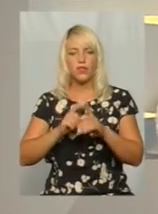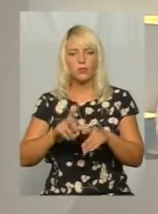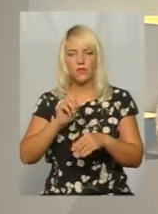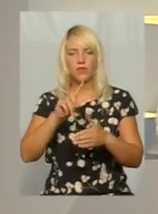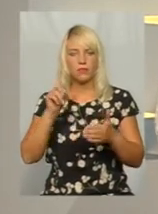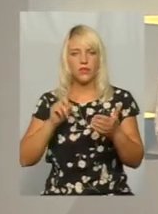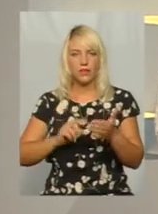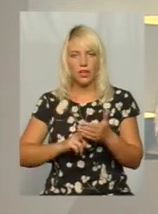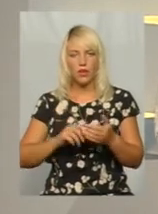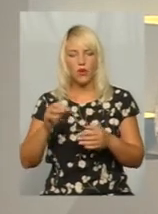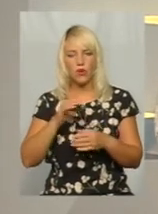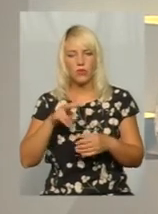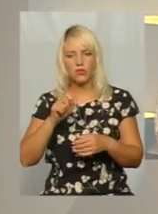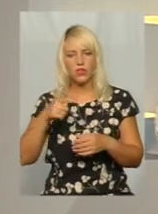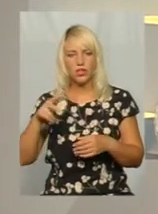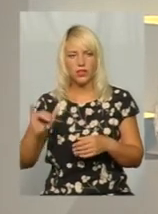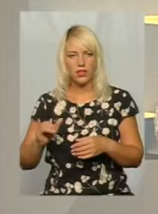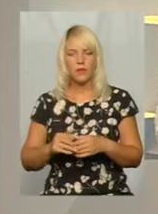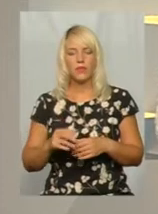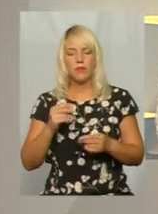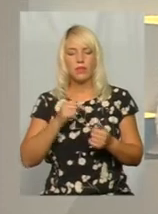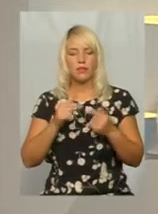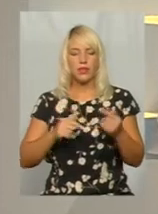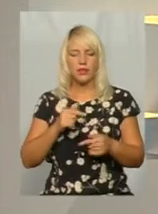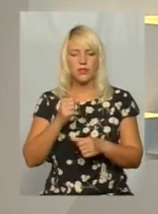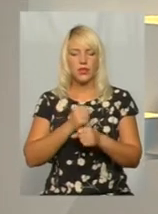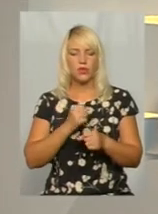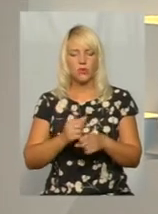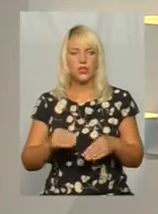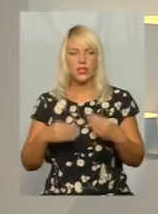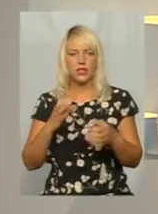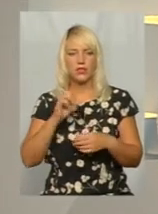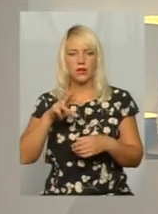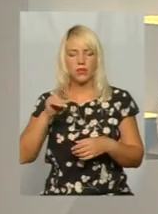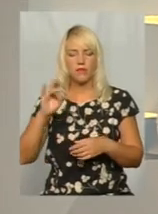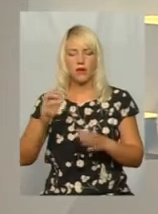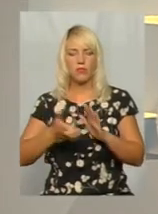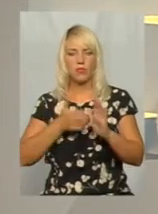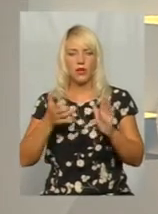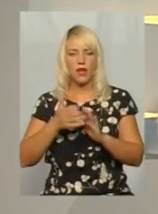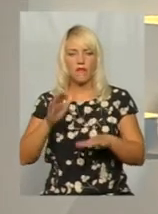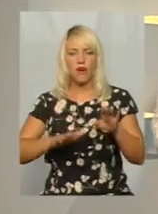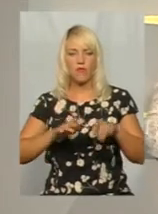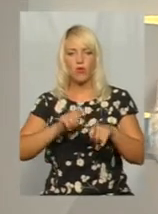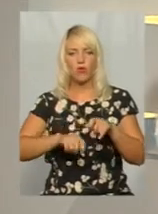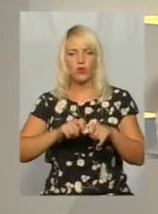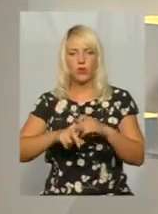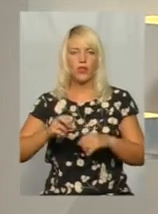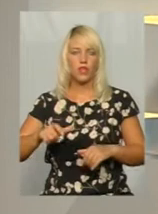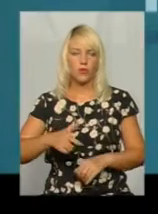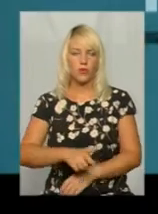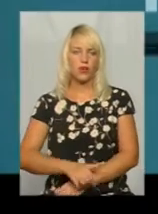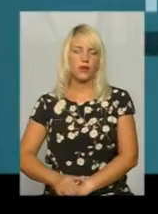орендодавців, підприємців і роботодавців Хмельничини Ростислава Семківа про брак вагового контролю на дорогах. Прошу, фрагмент.